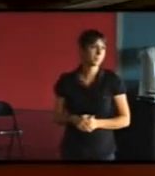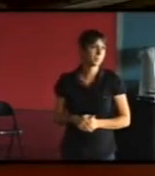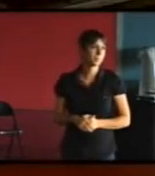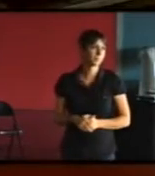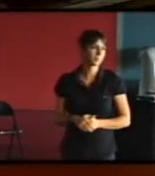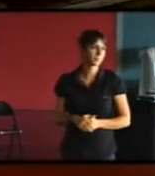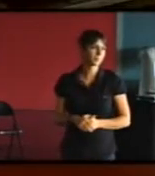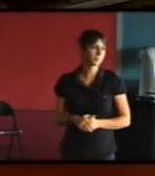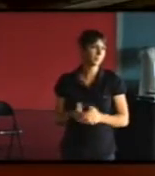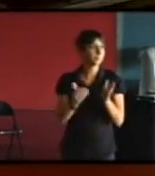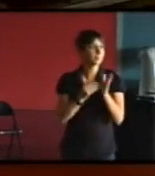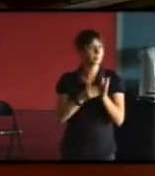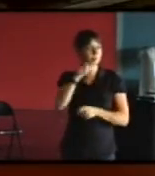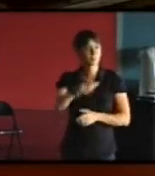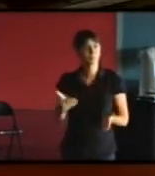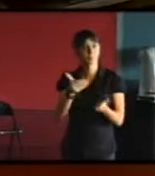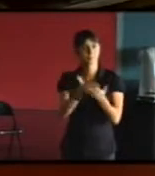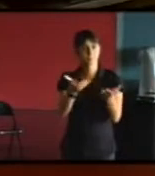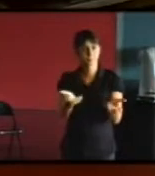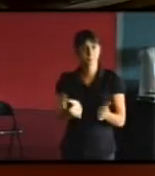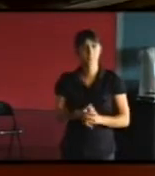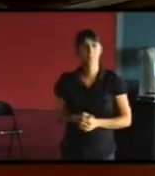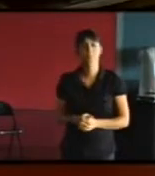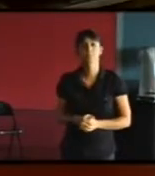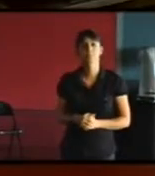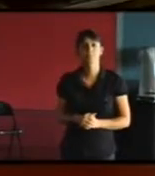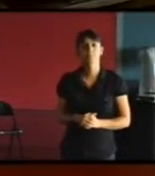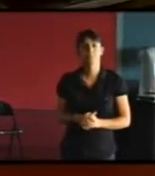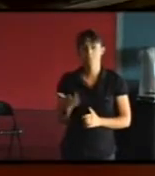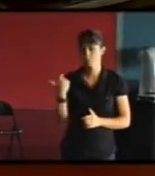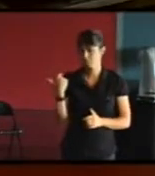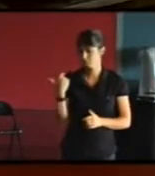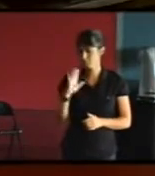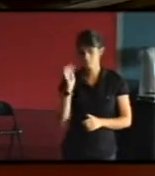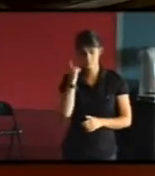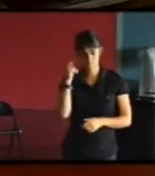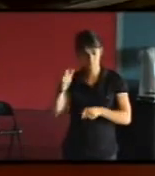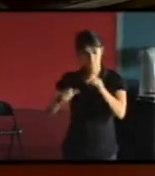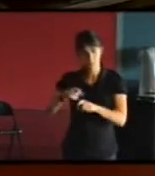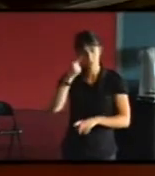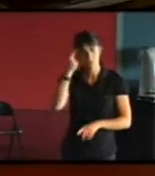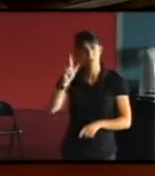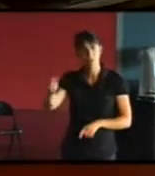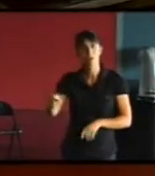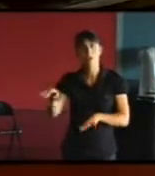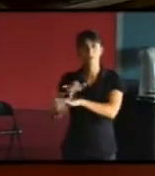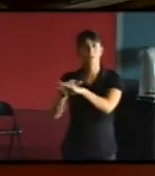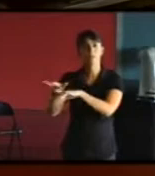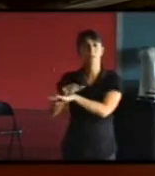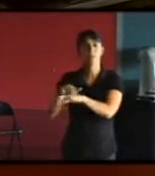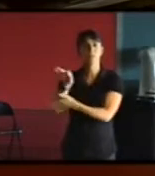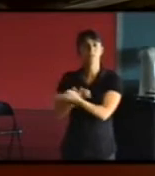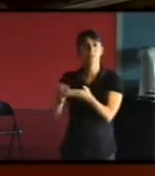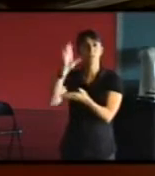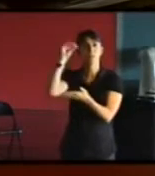autre réaction ou question j'ai vu tout à l'heure des ingénieurs et architectes dans la salle ils ont le droit de réagir à cette